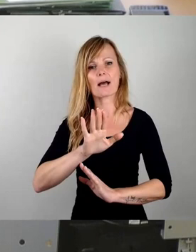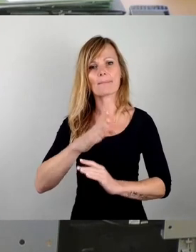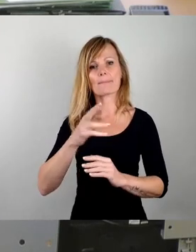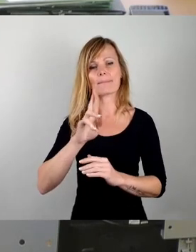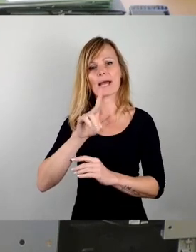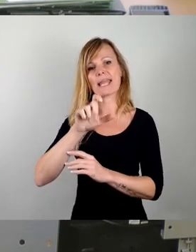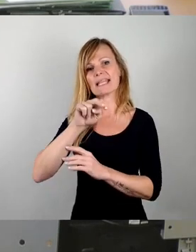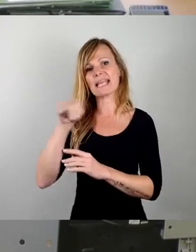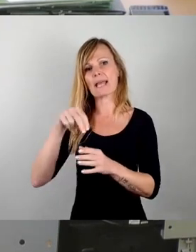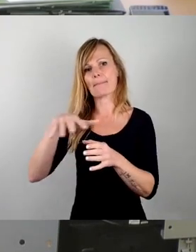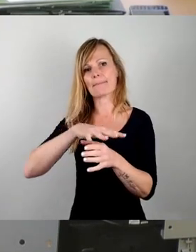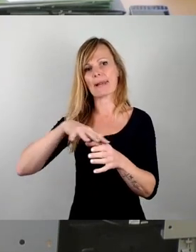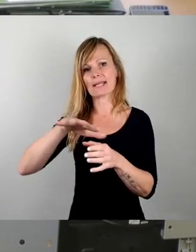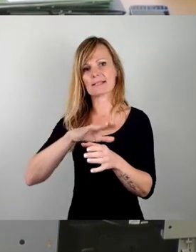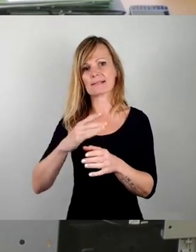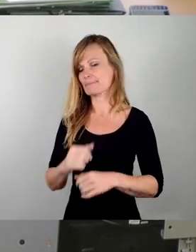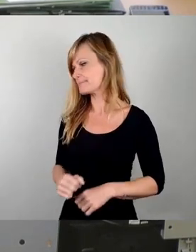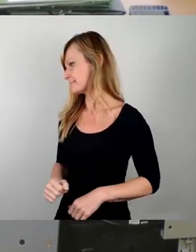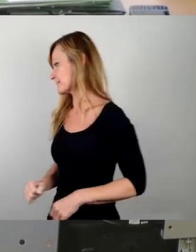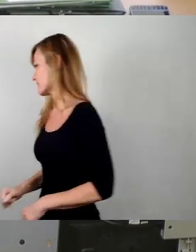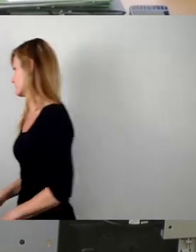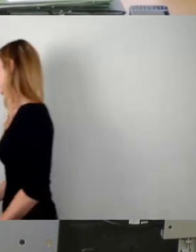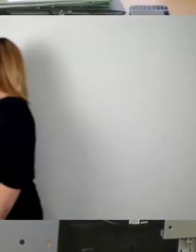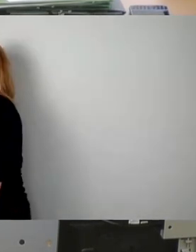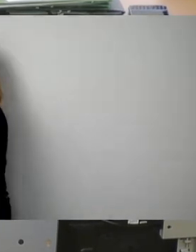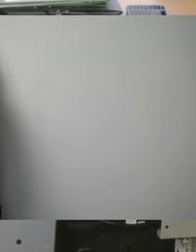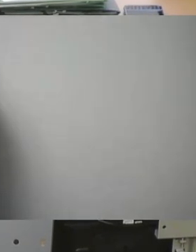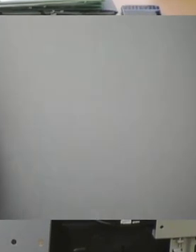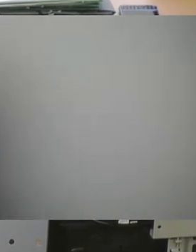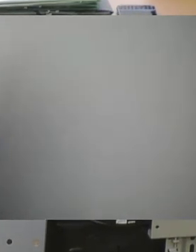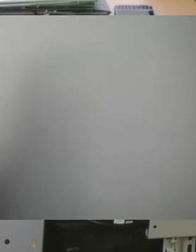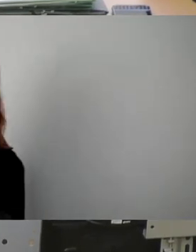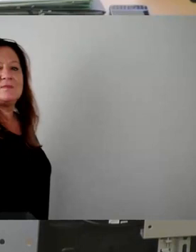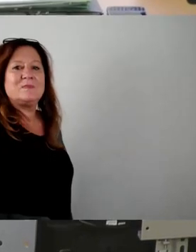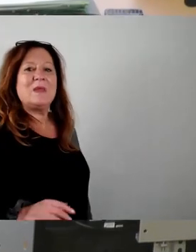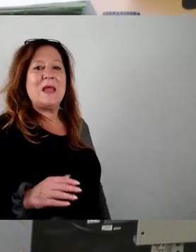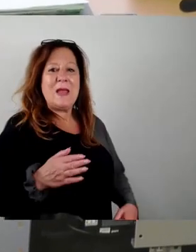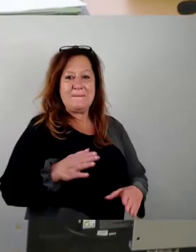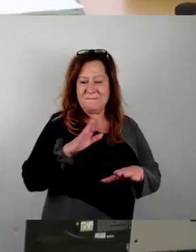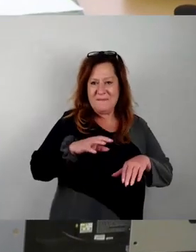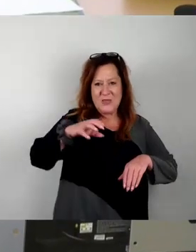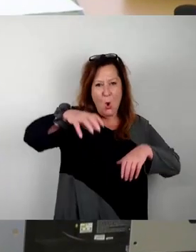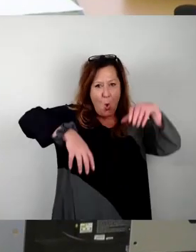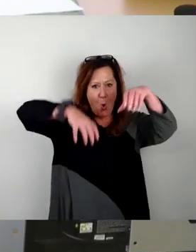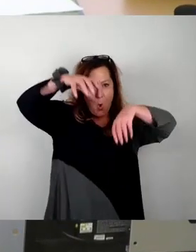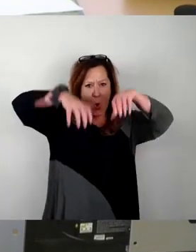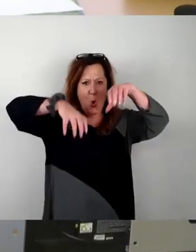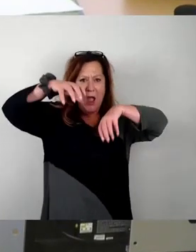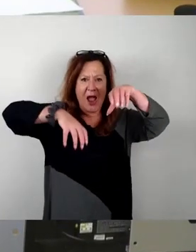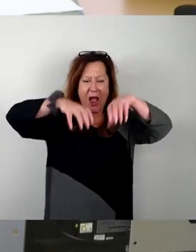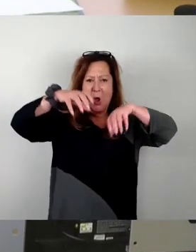mit einer Hochhausscheibe nahe an der Bürgerwiese, nahe am Großen Garten, die die